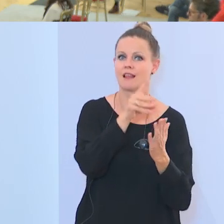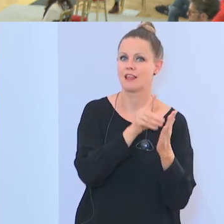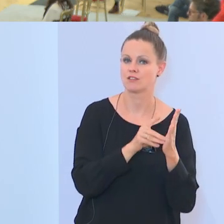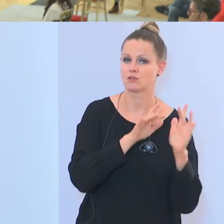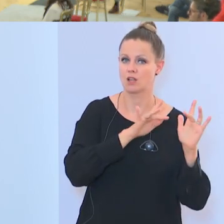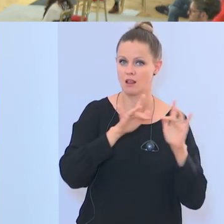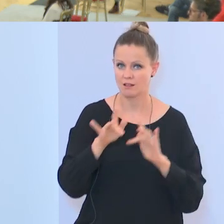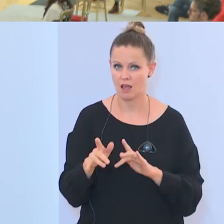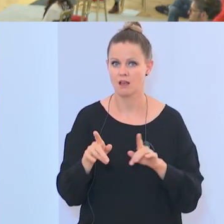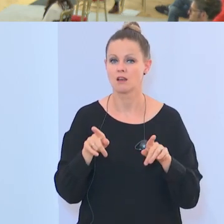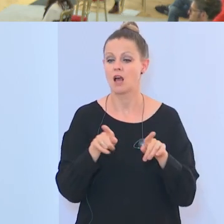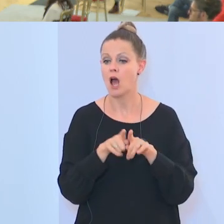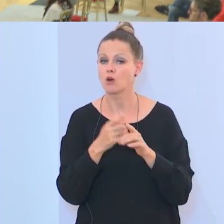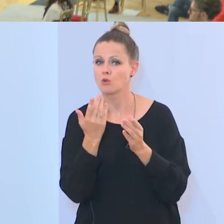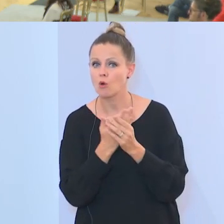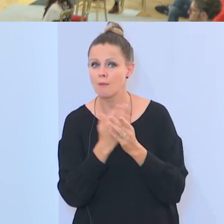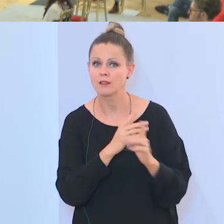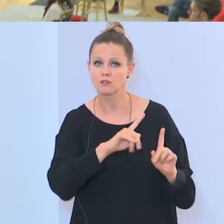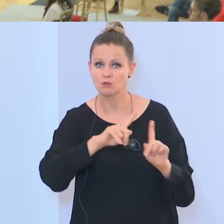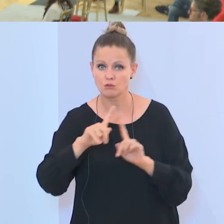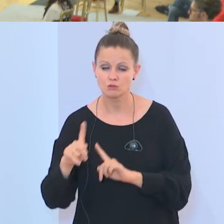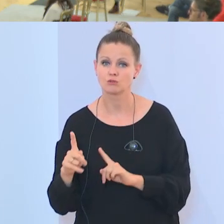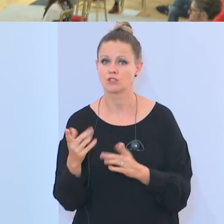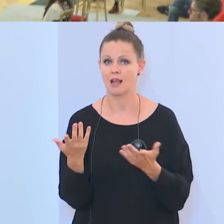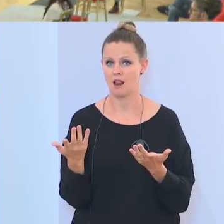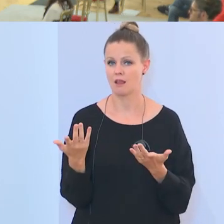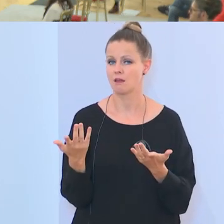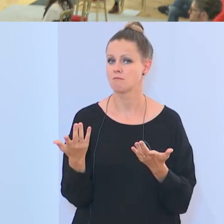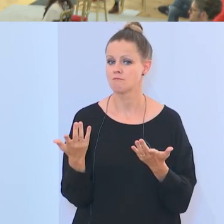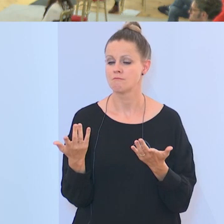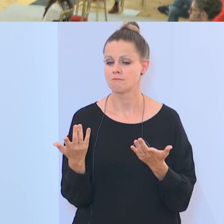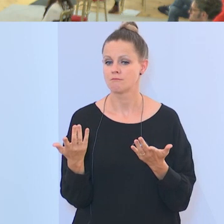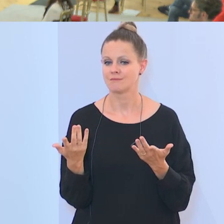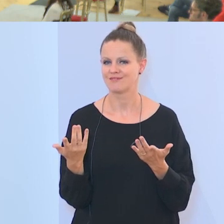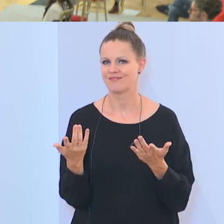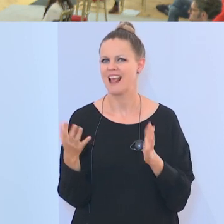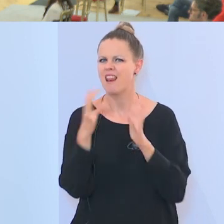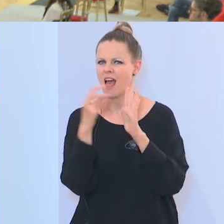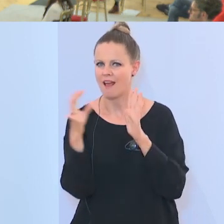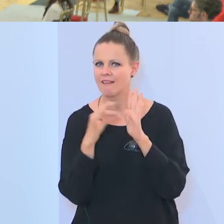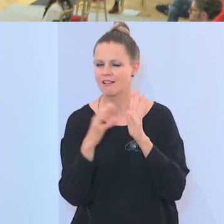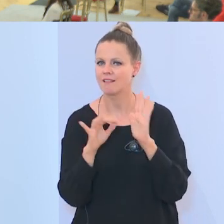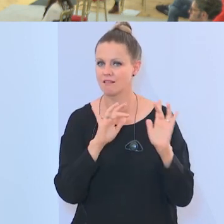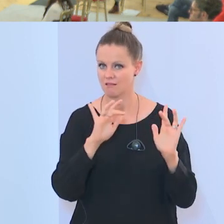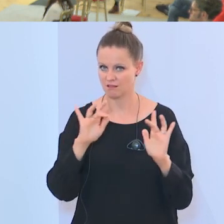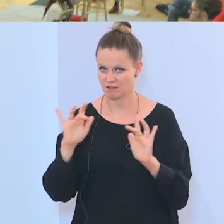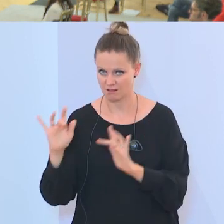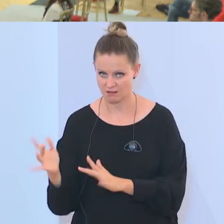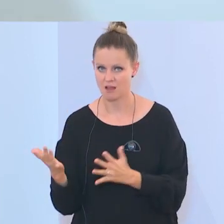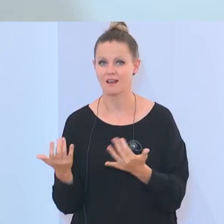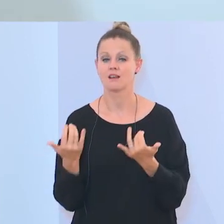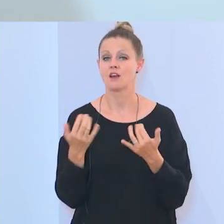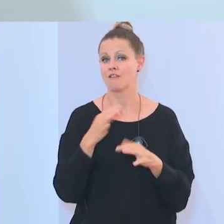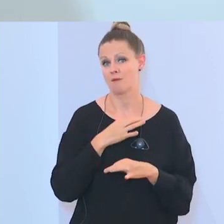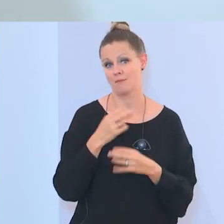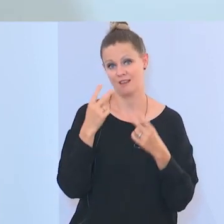the vacancy for the Directorship now. We have been elaborating. Wie gesagt, es ist mir wichtig, dass das